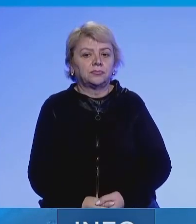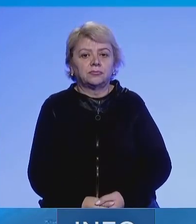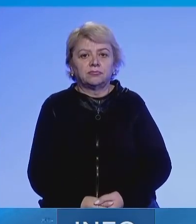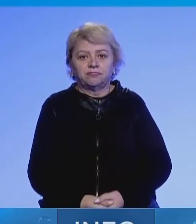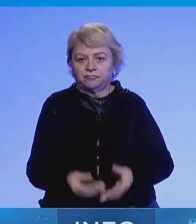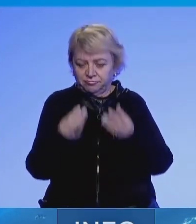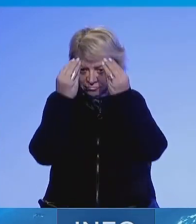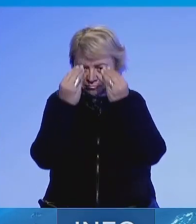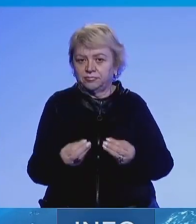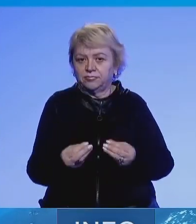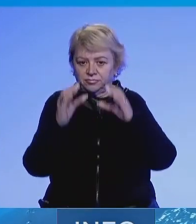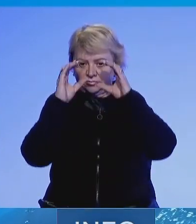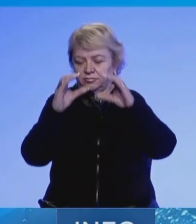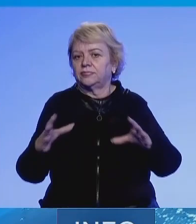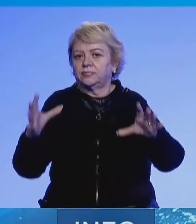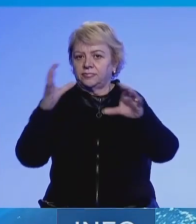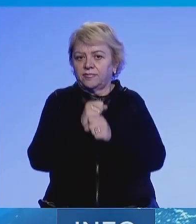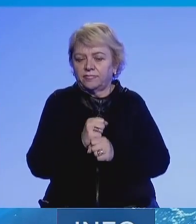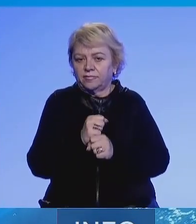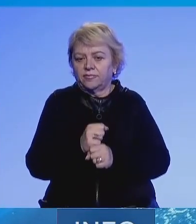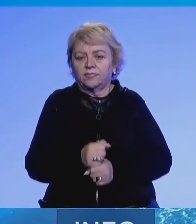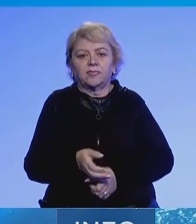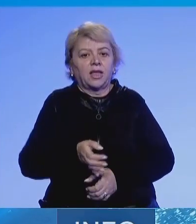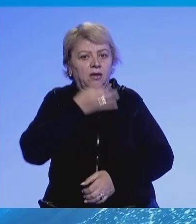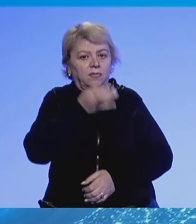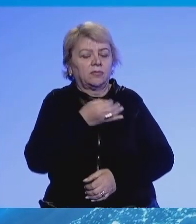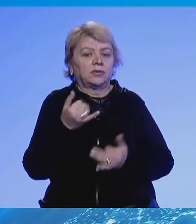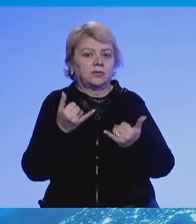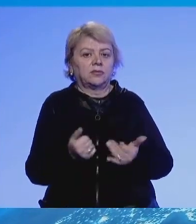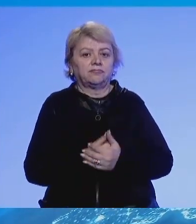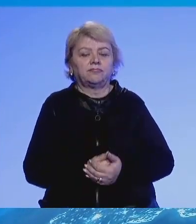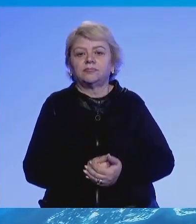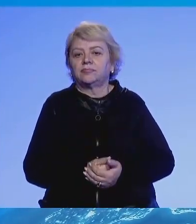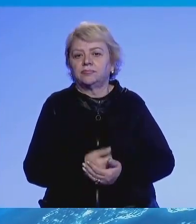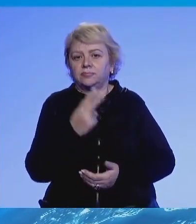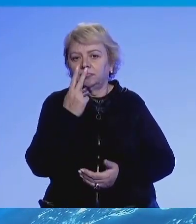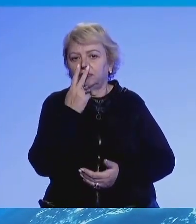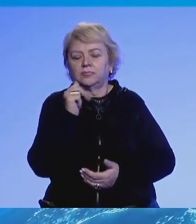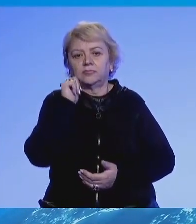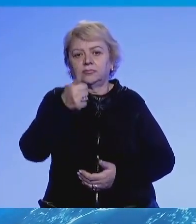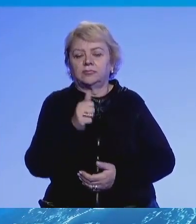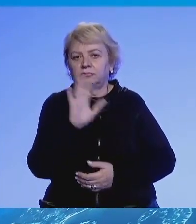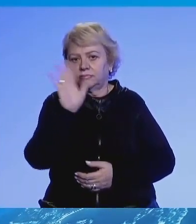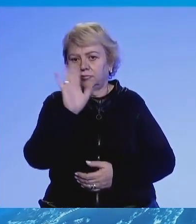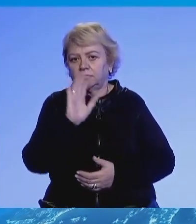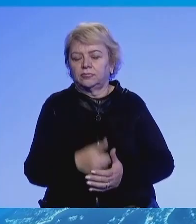Të ndërhuashikues me ka që do të përmbyllim për sot magazinën Info Plus, do të qijemi sërish nesër. Miru pafqim.